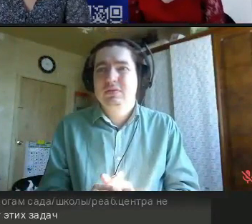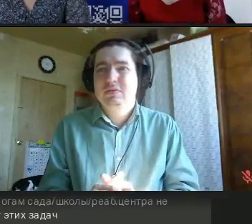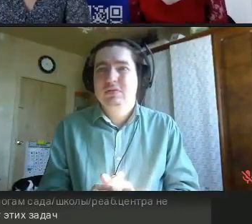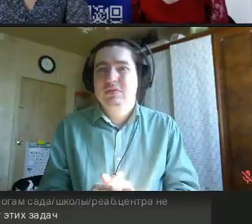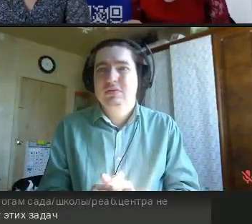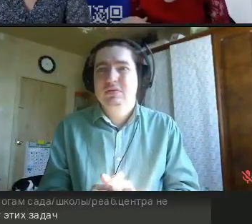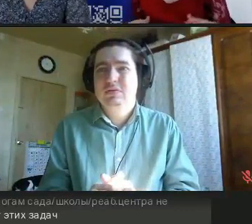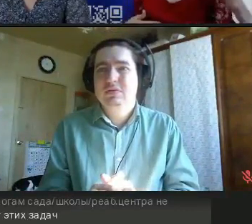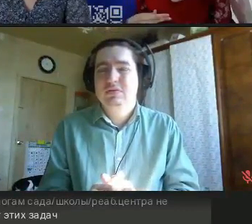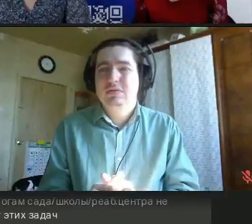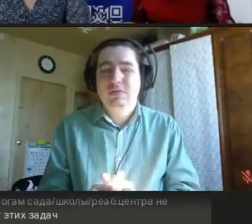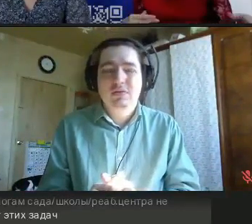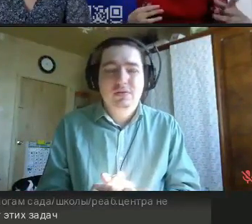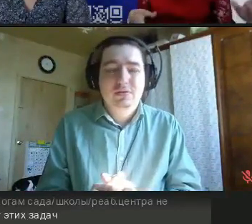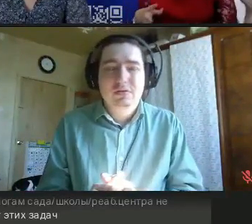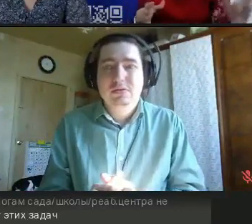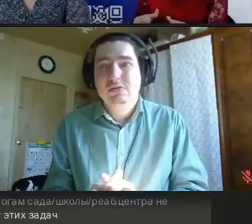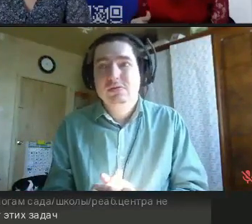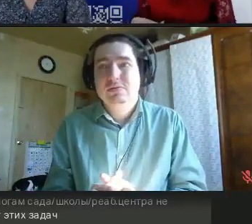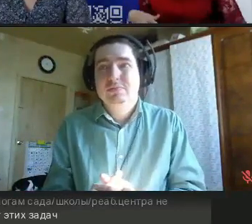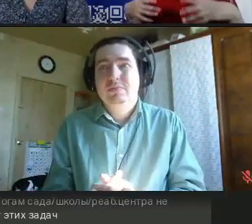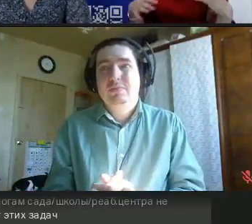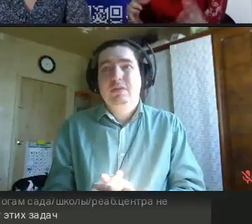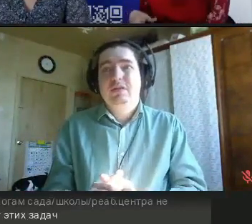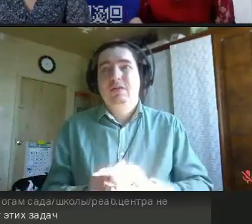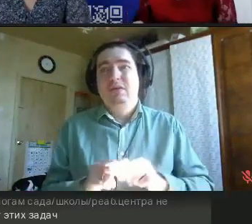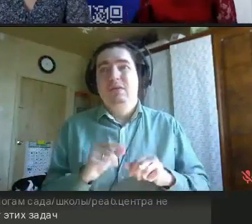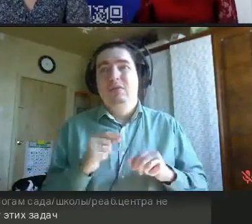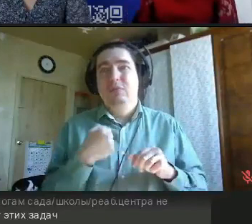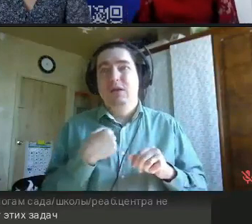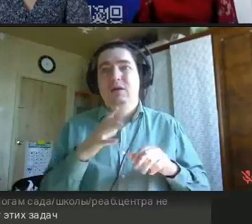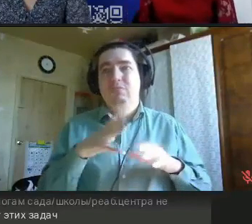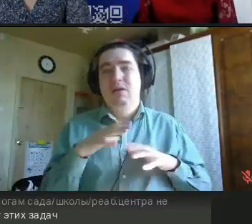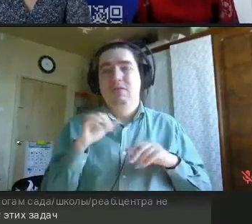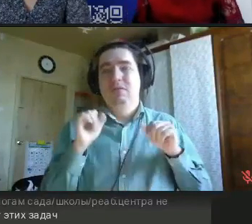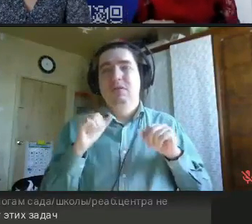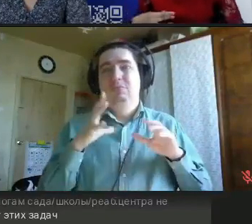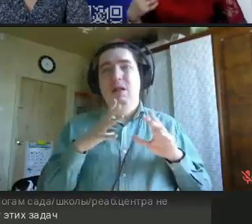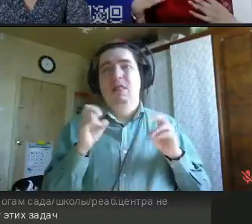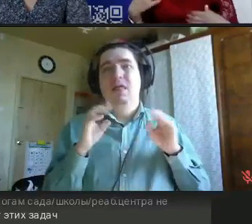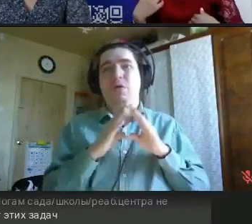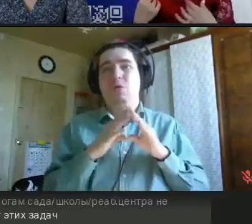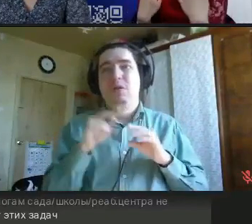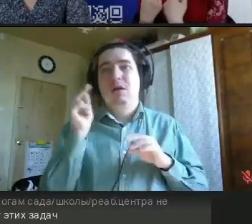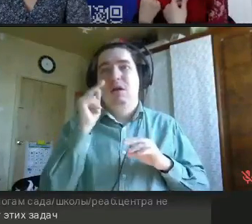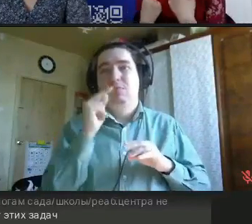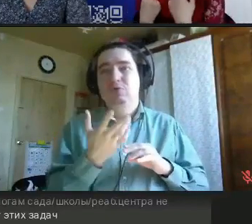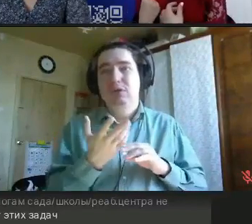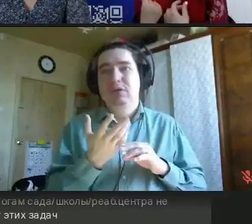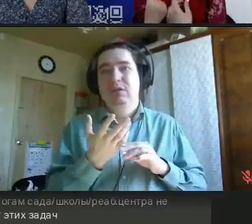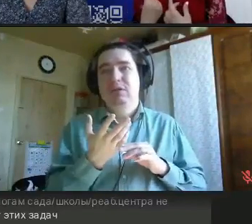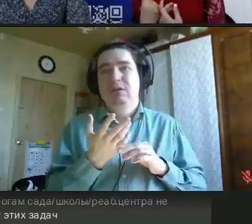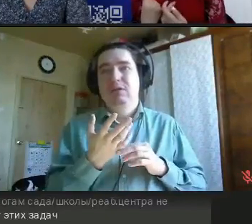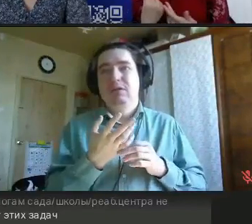дозвониться. Мама работает, папа работает, у меня надомное обучение, а если, ну это просто